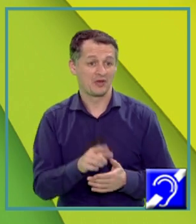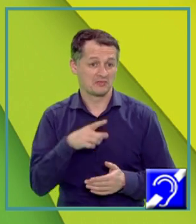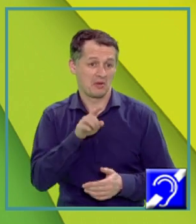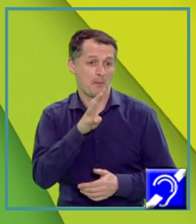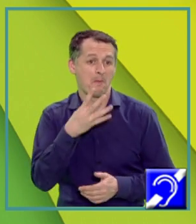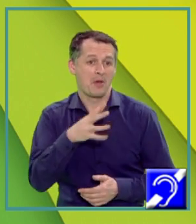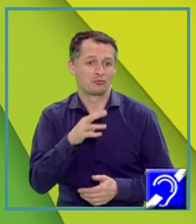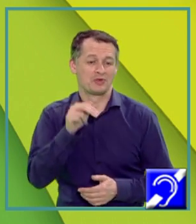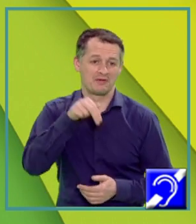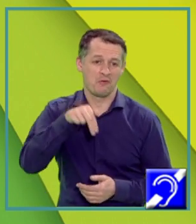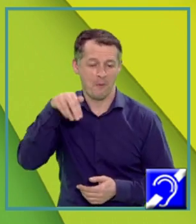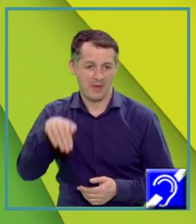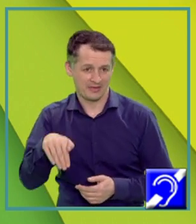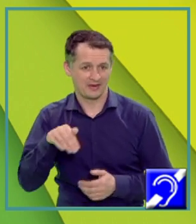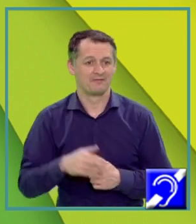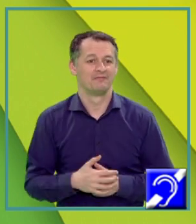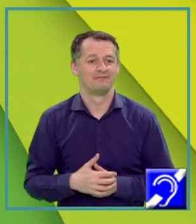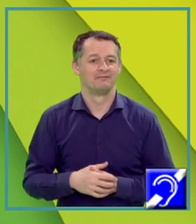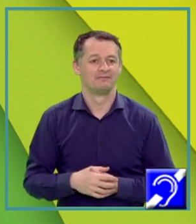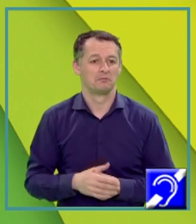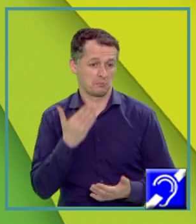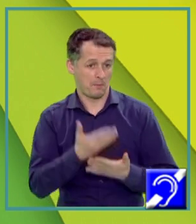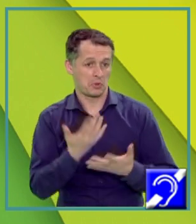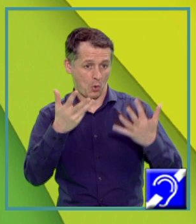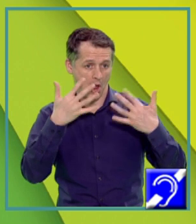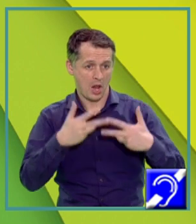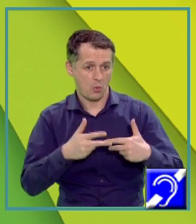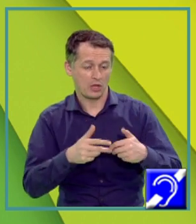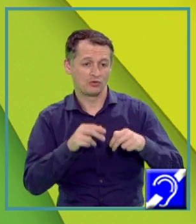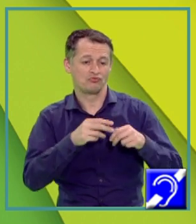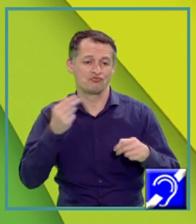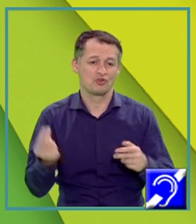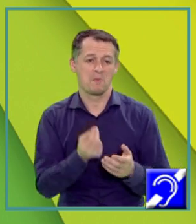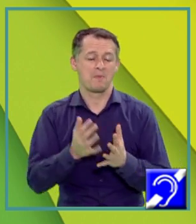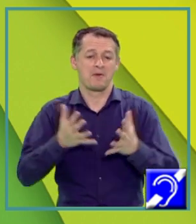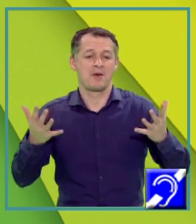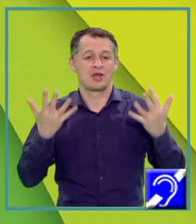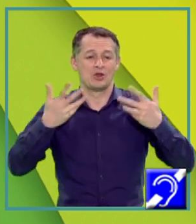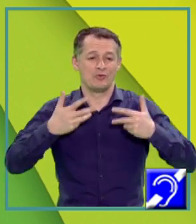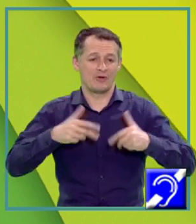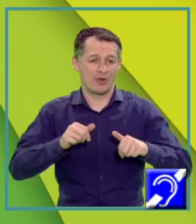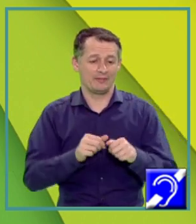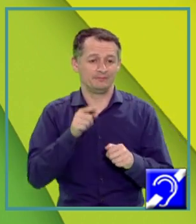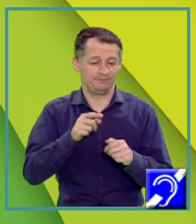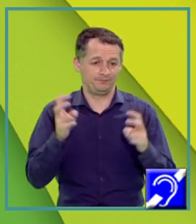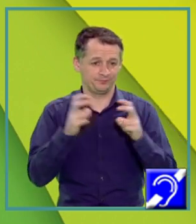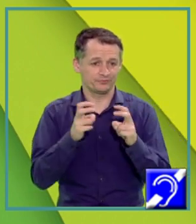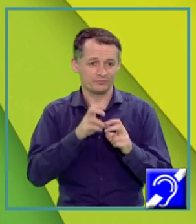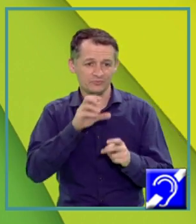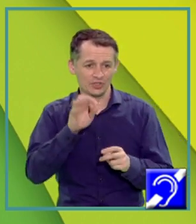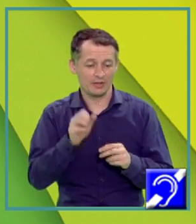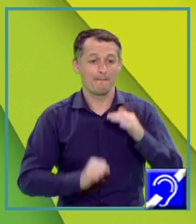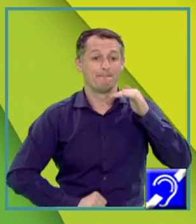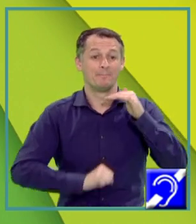400 nanometri Deci, pentru a calcula cea mai mare valoare a energiei cinetice